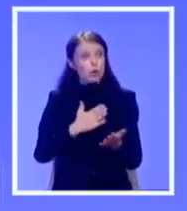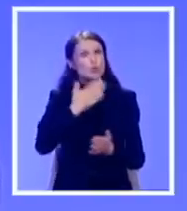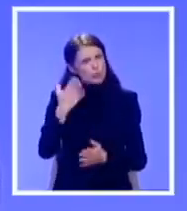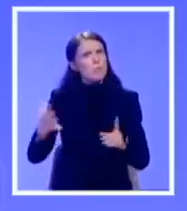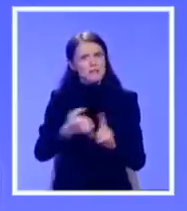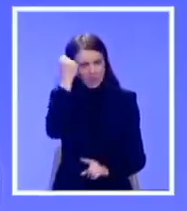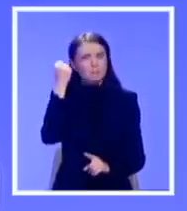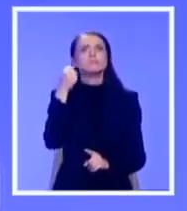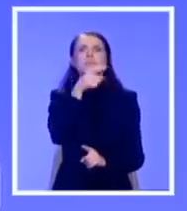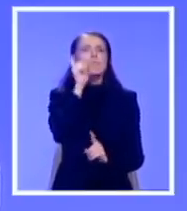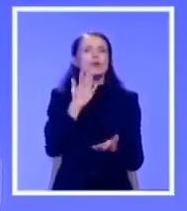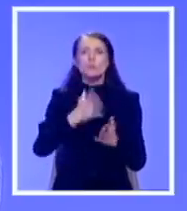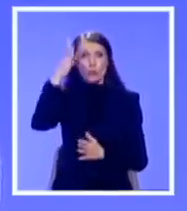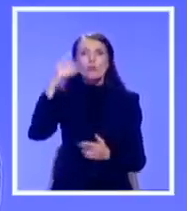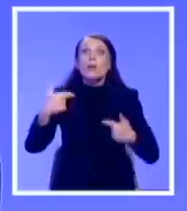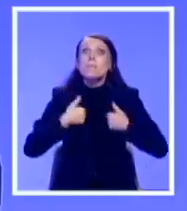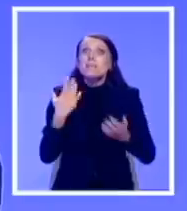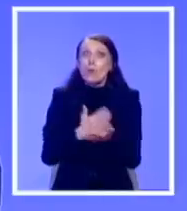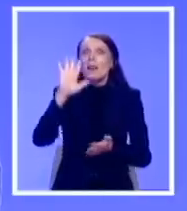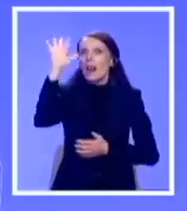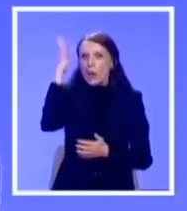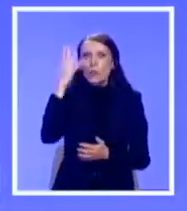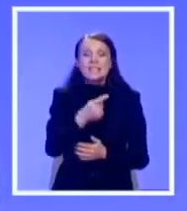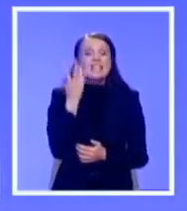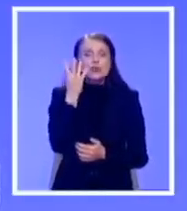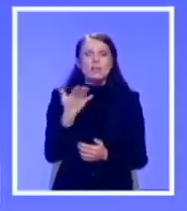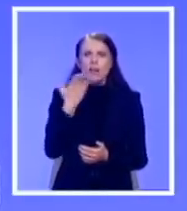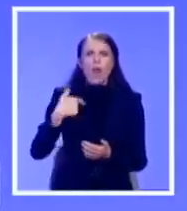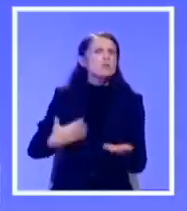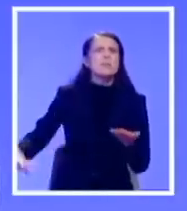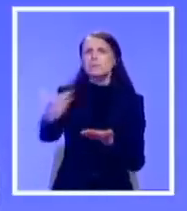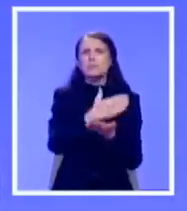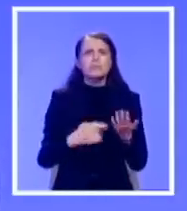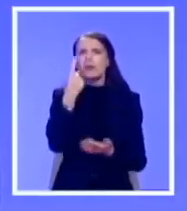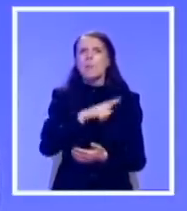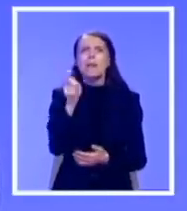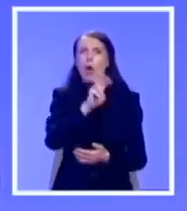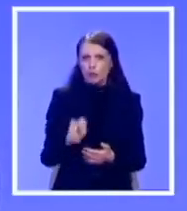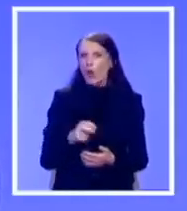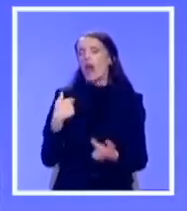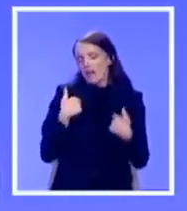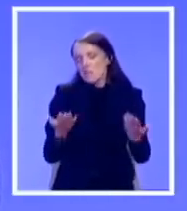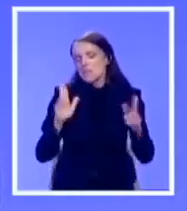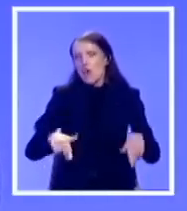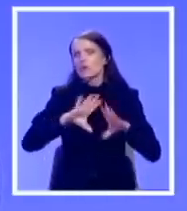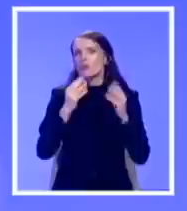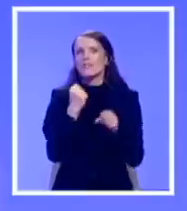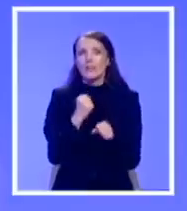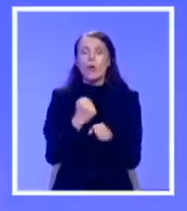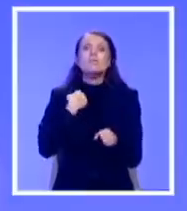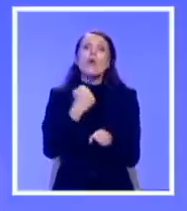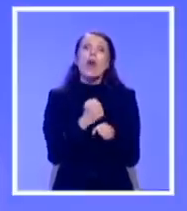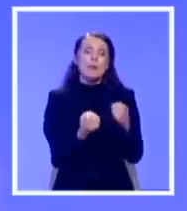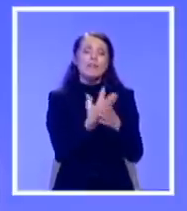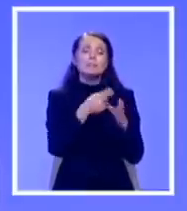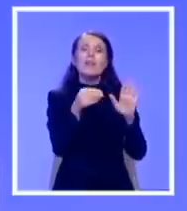dovoljno ludi i uspeli smo. Mi smo za četiri dana skupili milijon dolara i to mi daje pravo da verujem da se sve može da suradi. Dakle, onda smo napravili fondaciju koja se bavi upravo